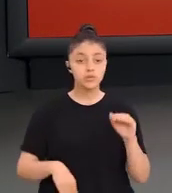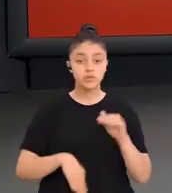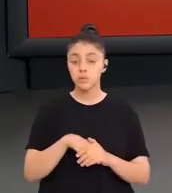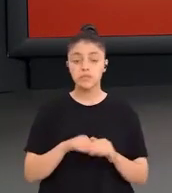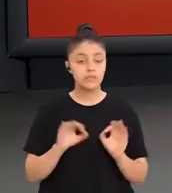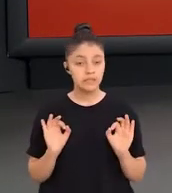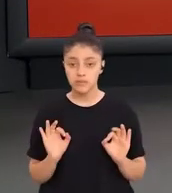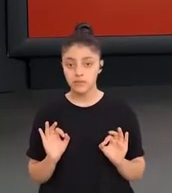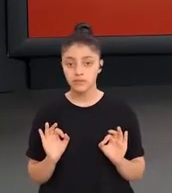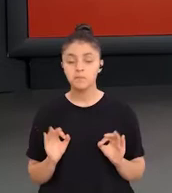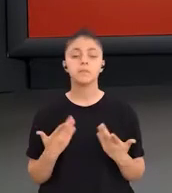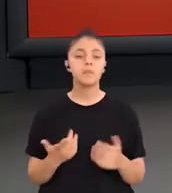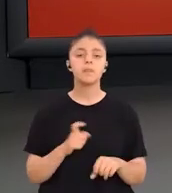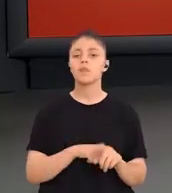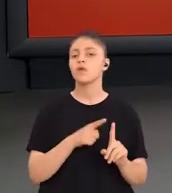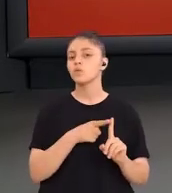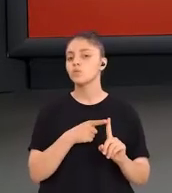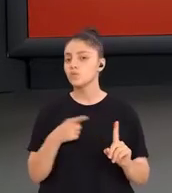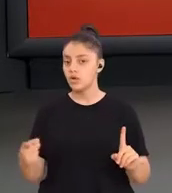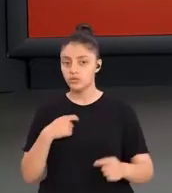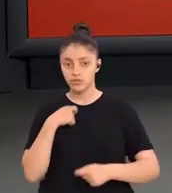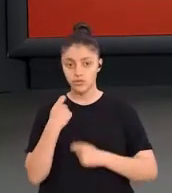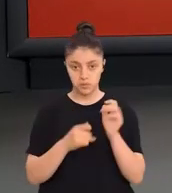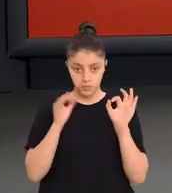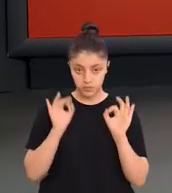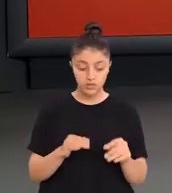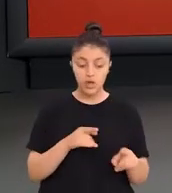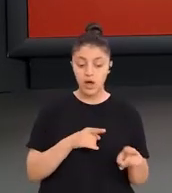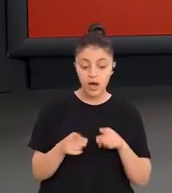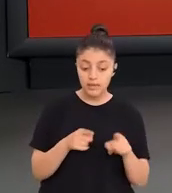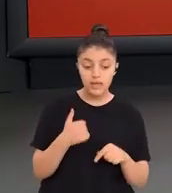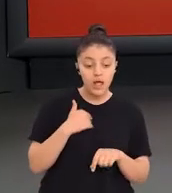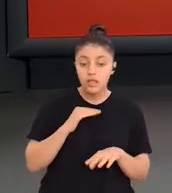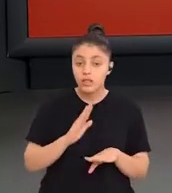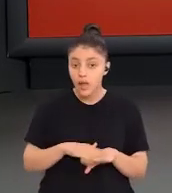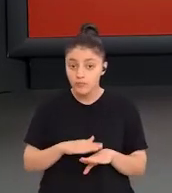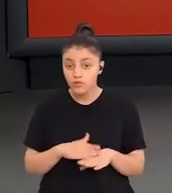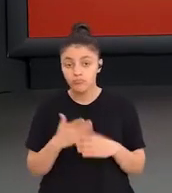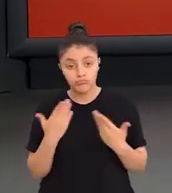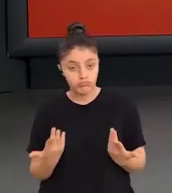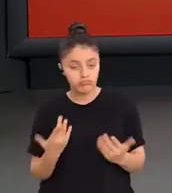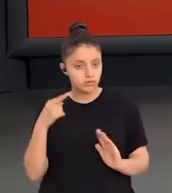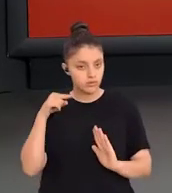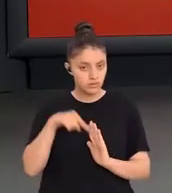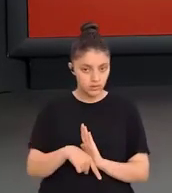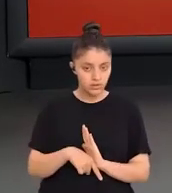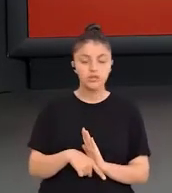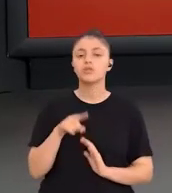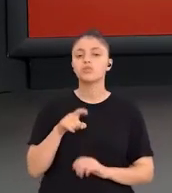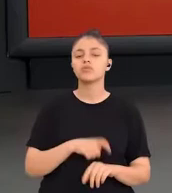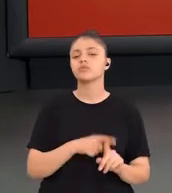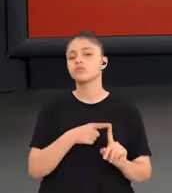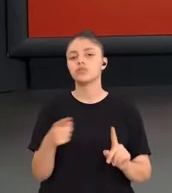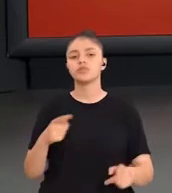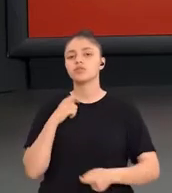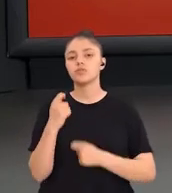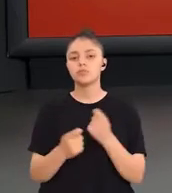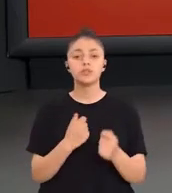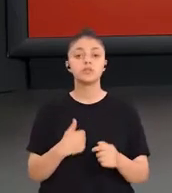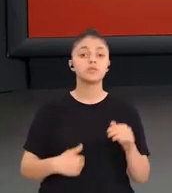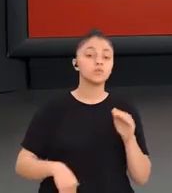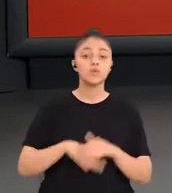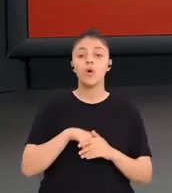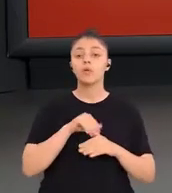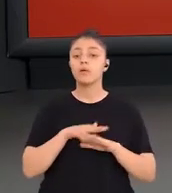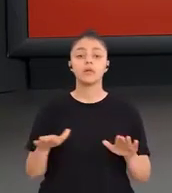gerçekleştirileceği, sürecin hangi aşamasında hangi adımların izleneceği, bu sürecin ne